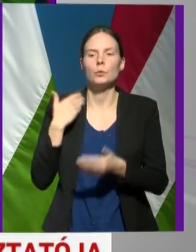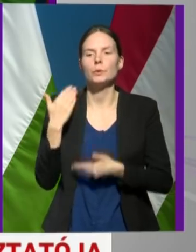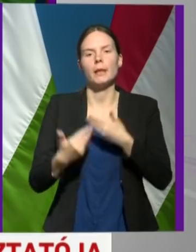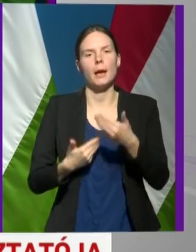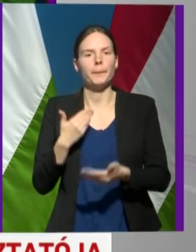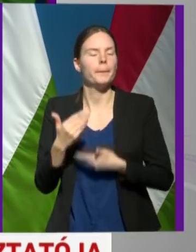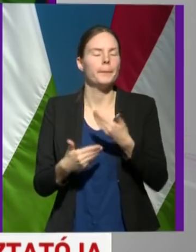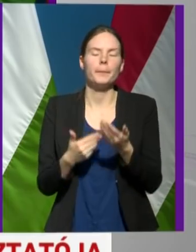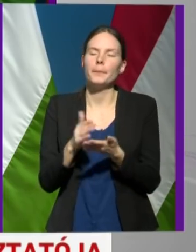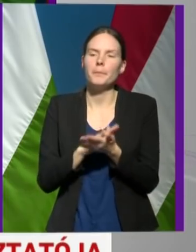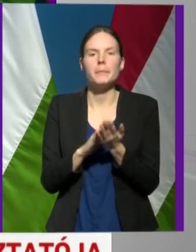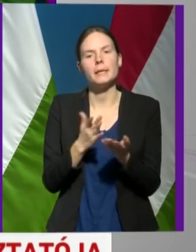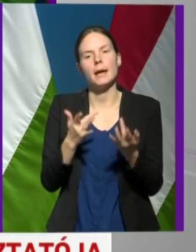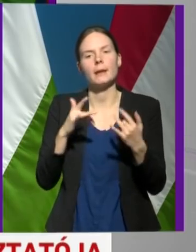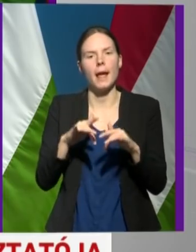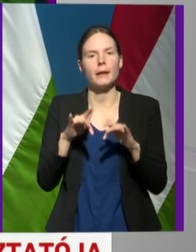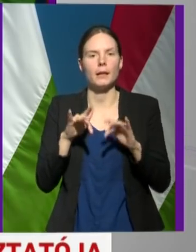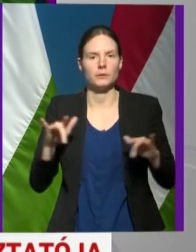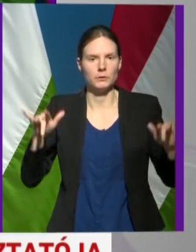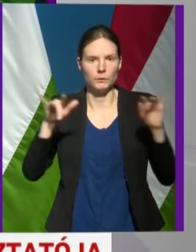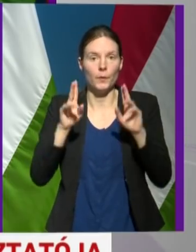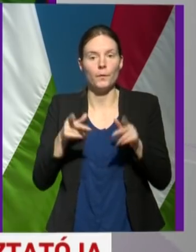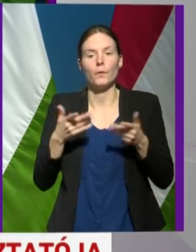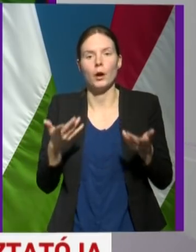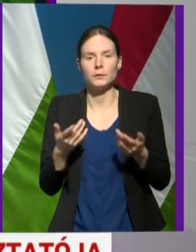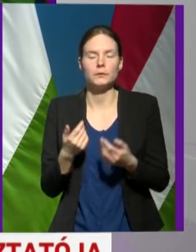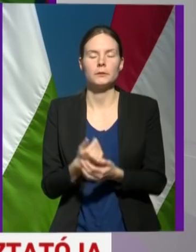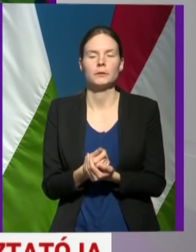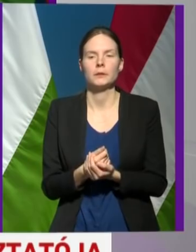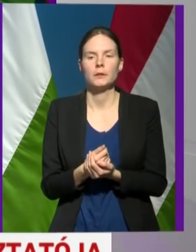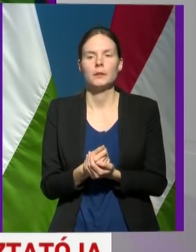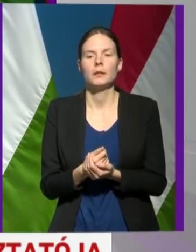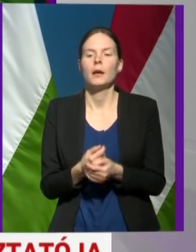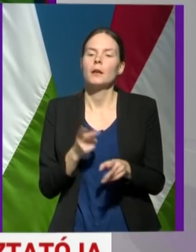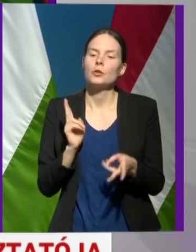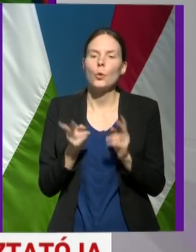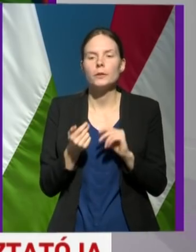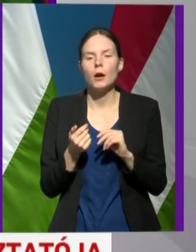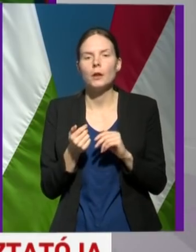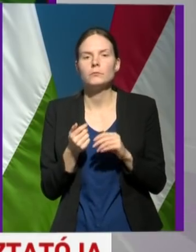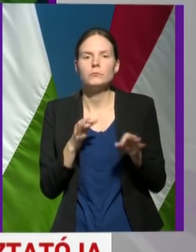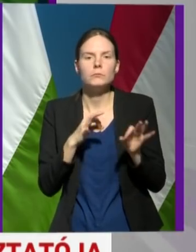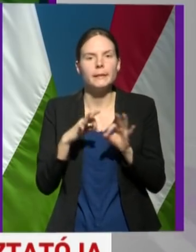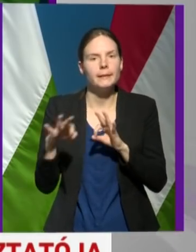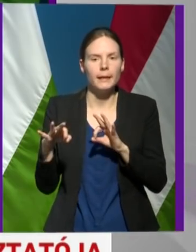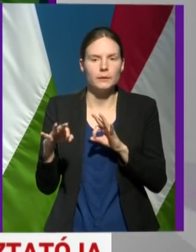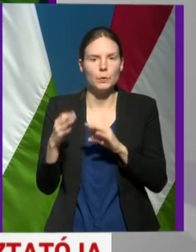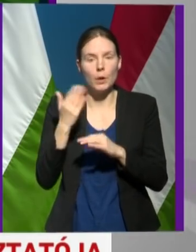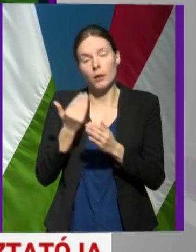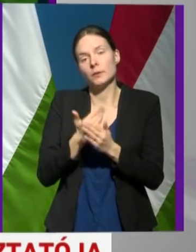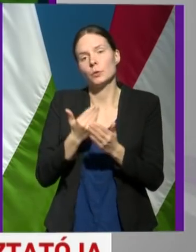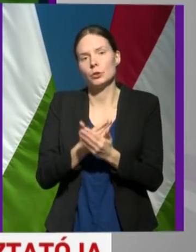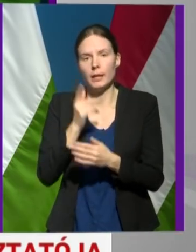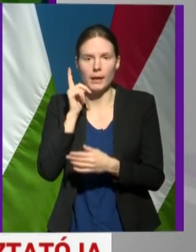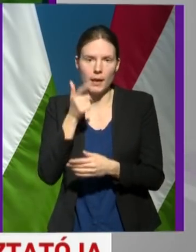és milyen helyeken állnak rendelkezésre, és hogyan centralizáljuk ezeket, amennyiben szükség